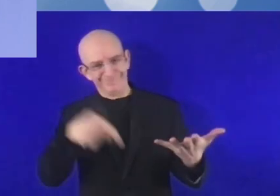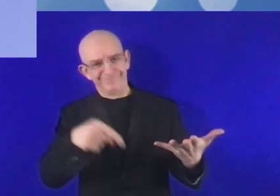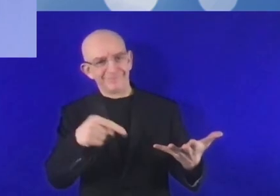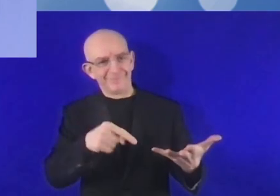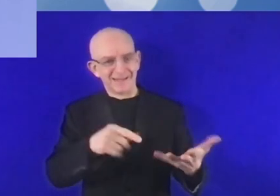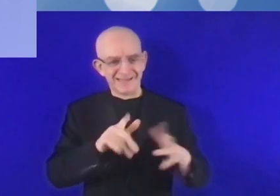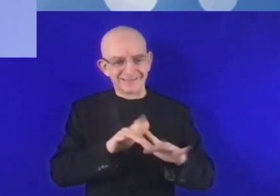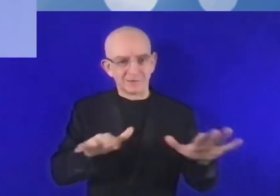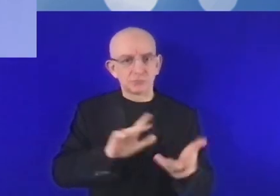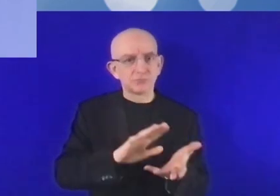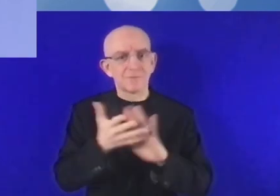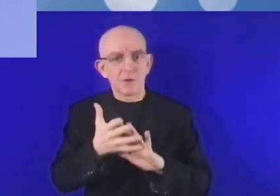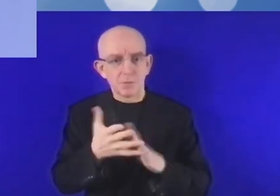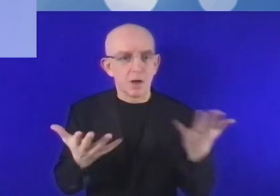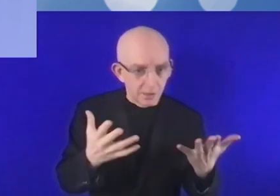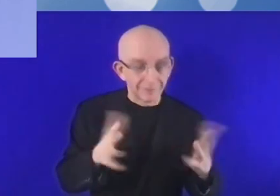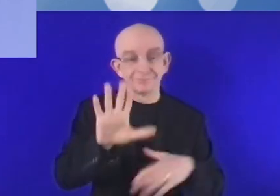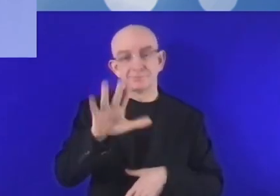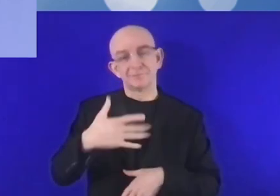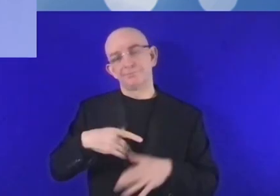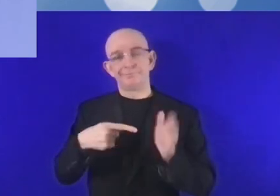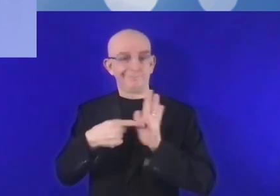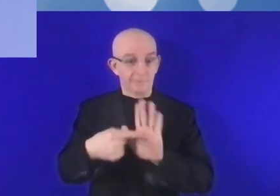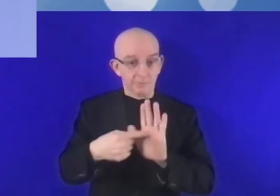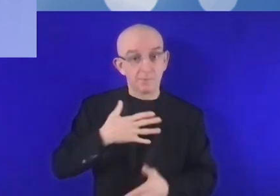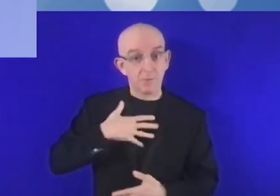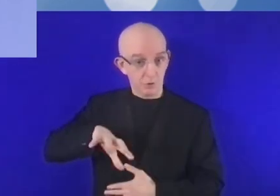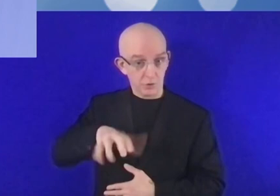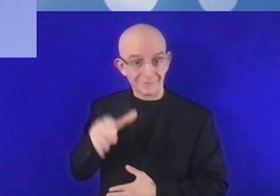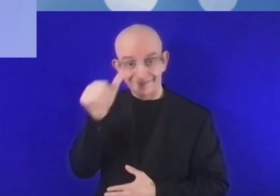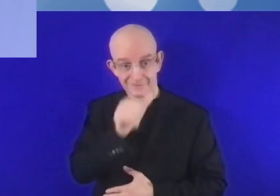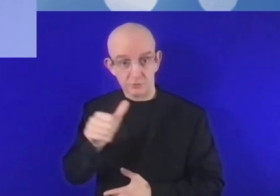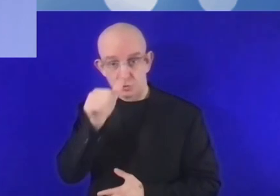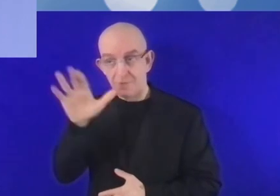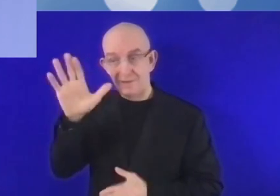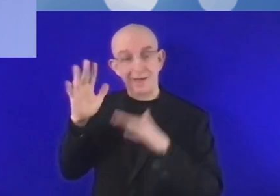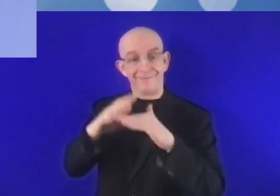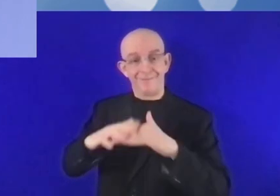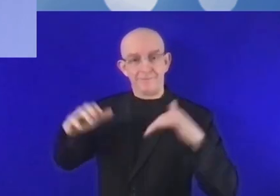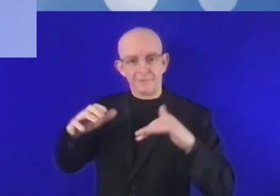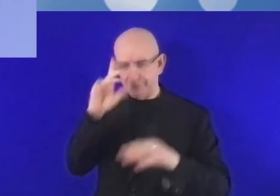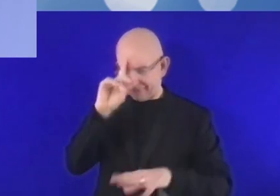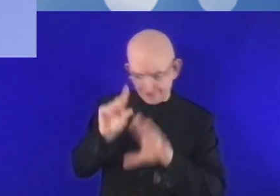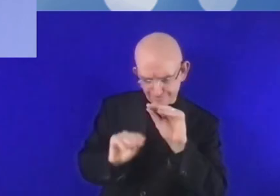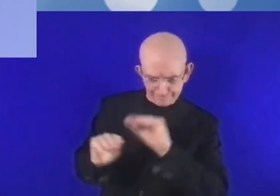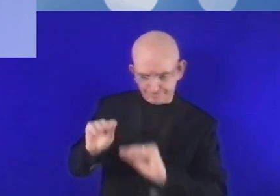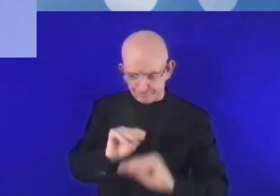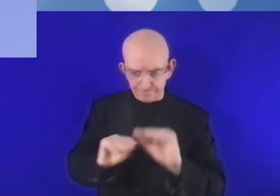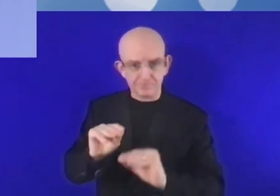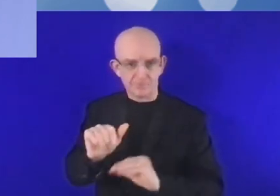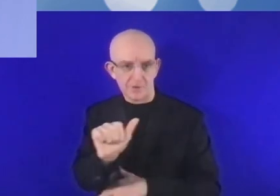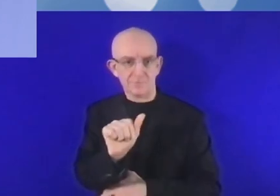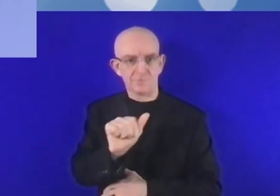ce besoin de transformation, ce besoin de transition numérique. En Ethiopie, nous avons choisi une stratégie de développement